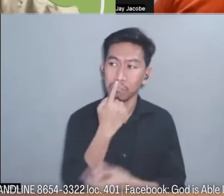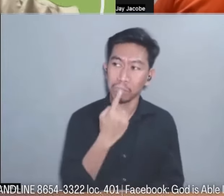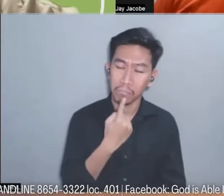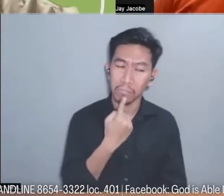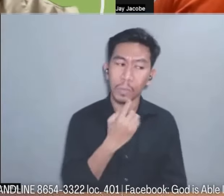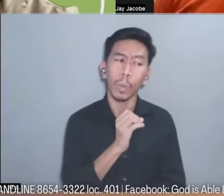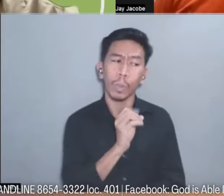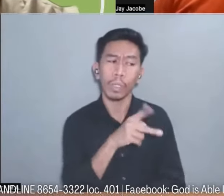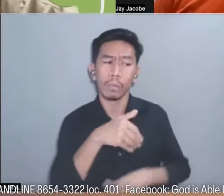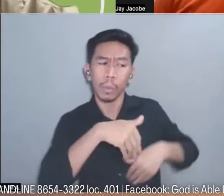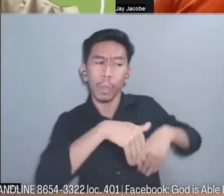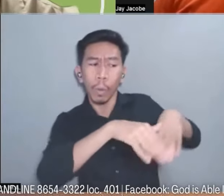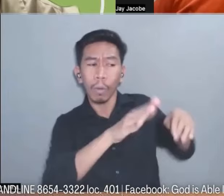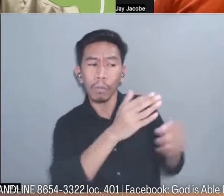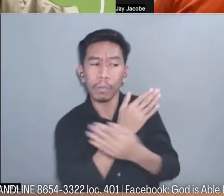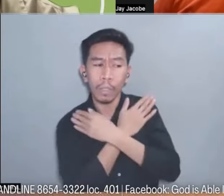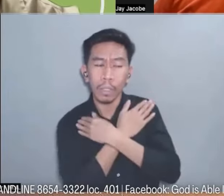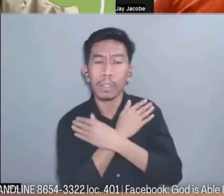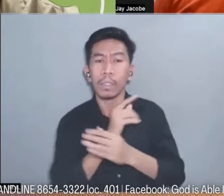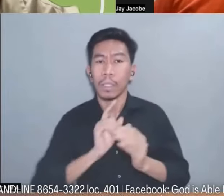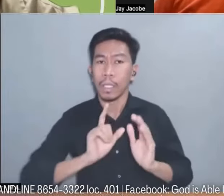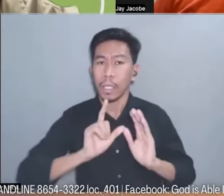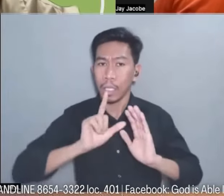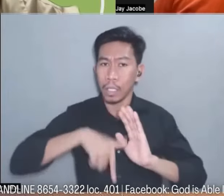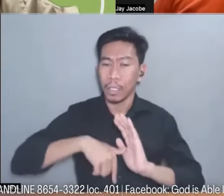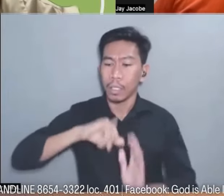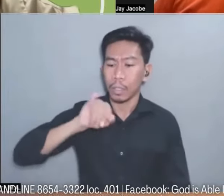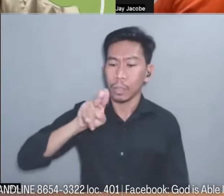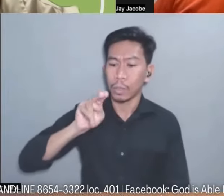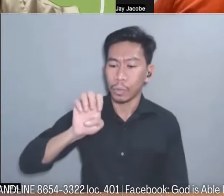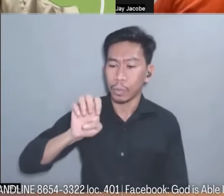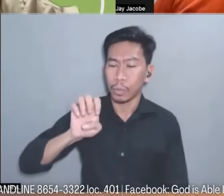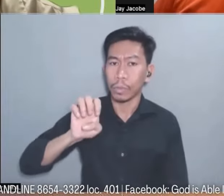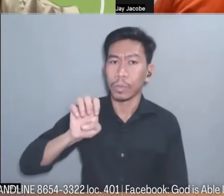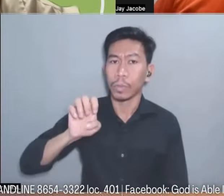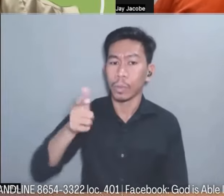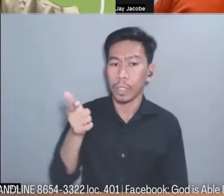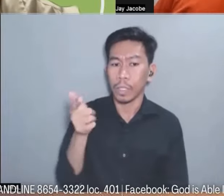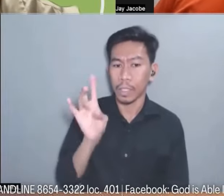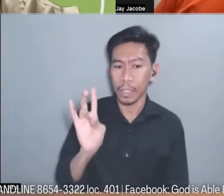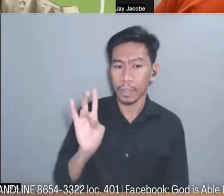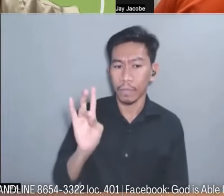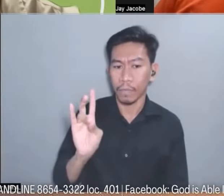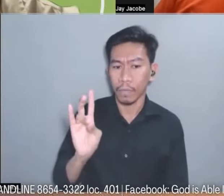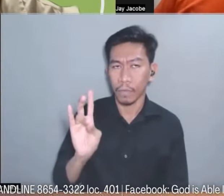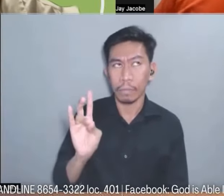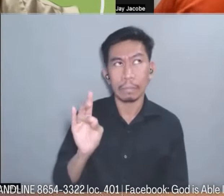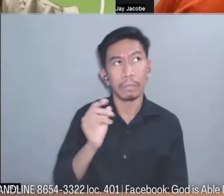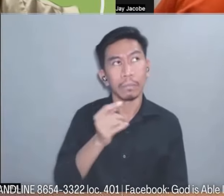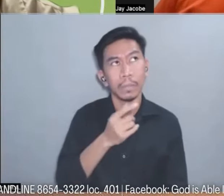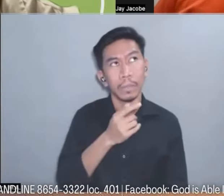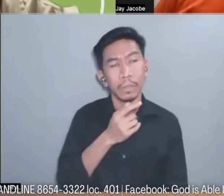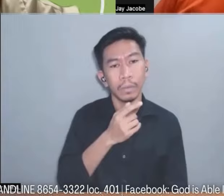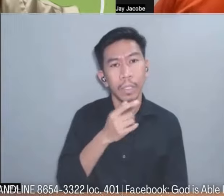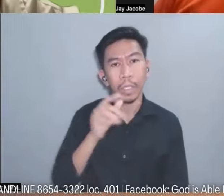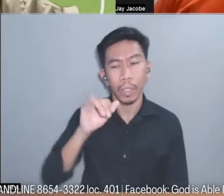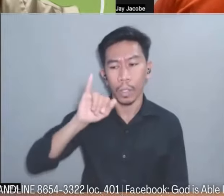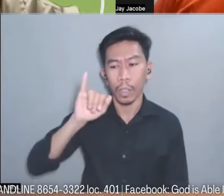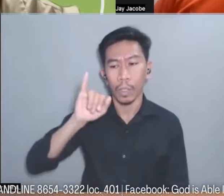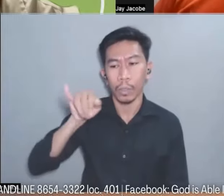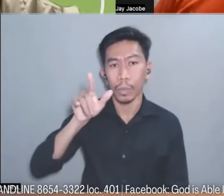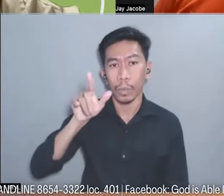hanggang sa dumating po yung June 27 ay dumating po yung July 5